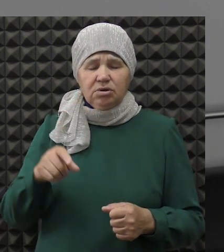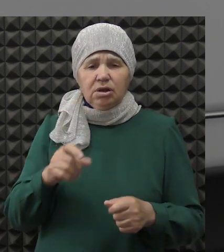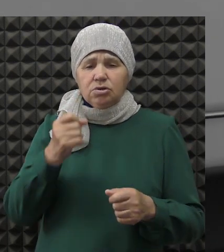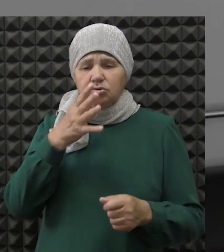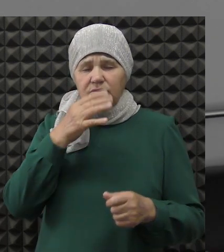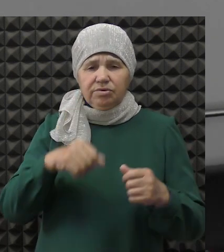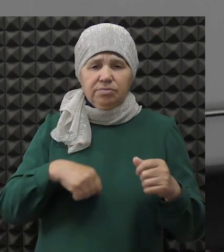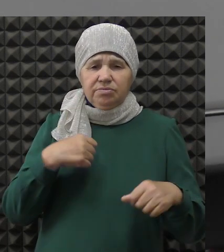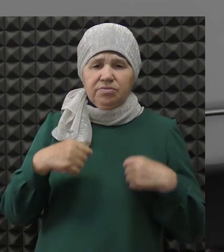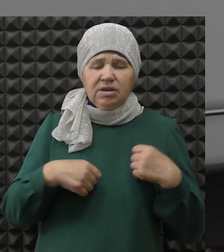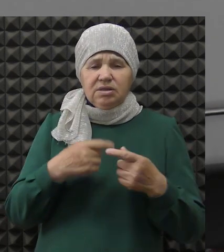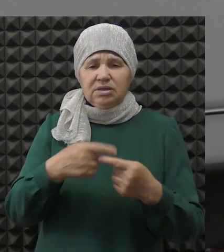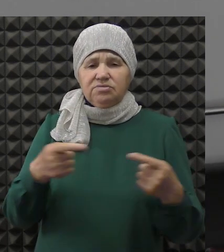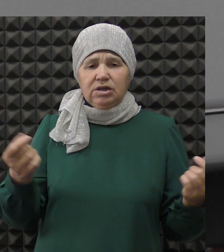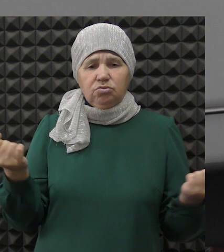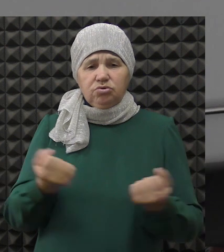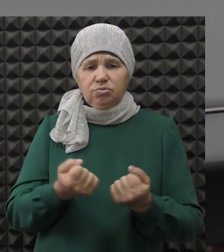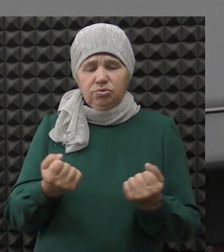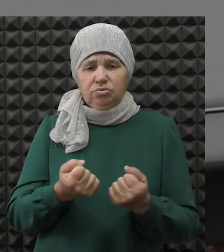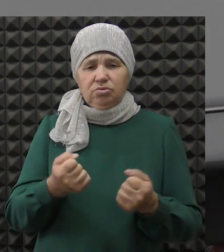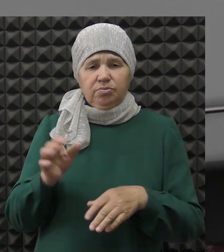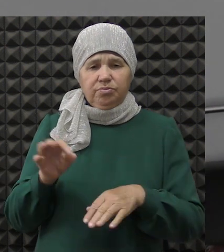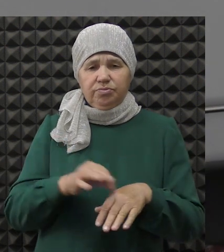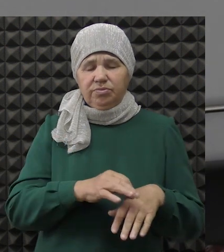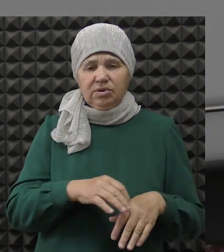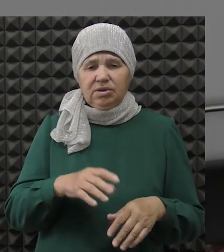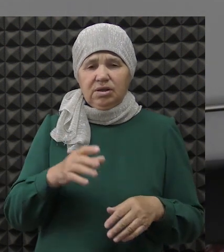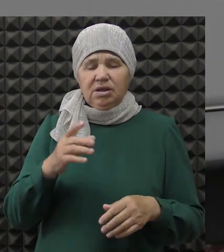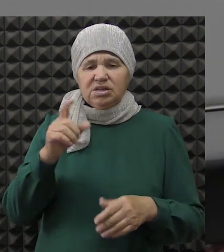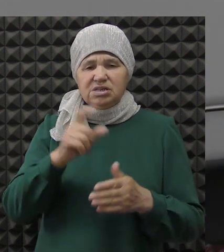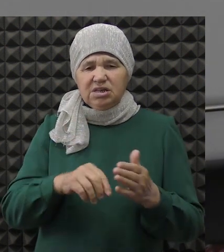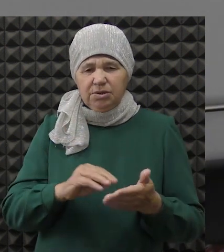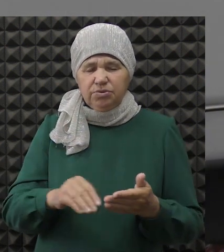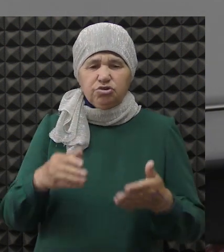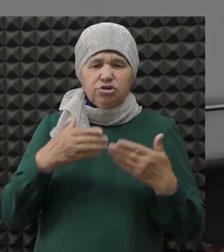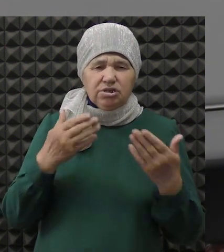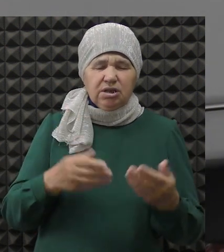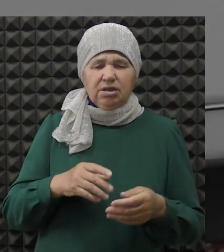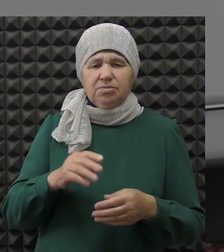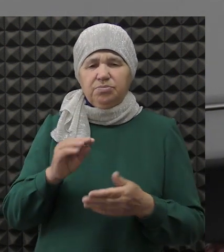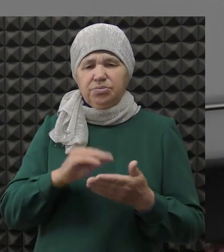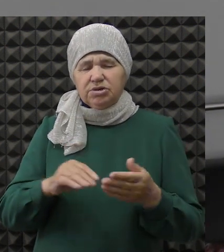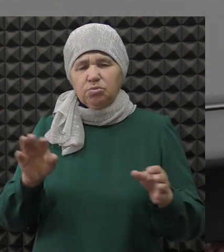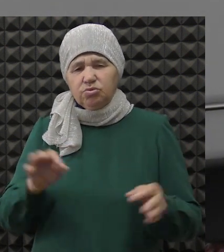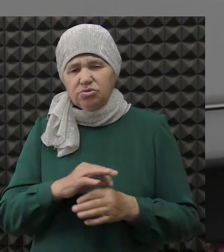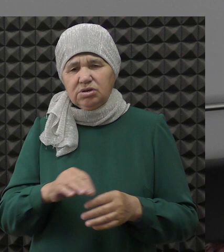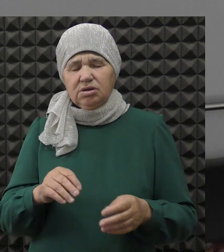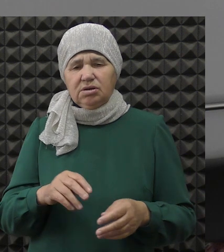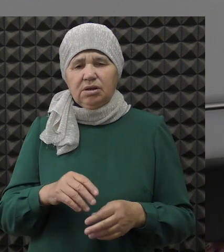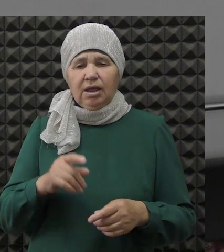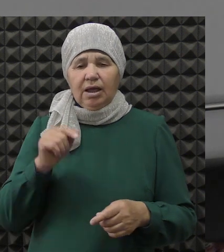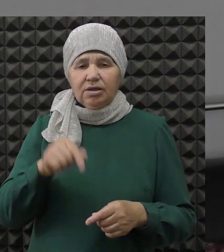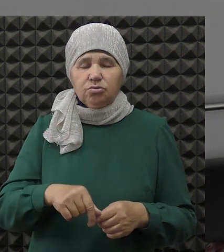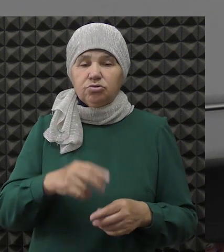столько времени отдают на всякую ерунду. Стихи непотребные пишут, читают песни, музыка.